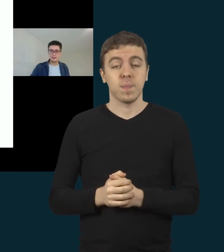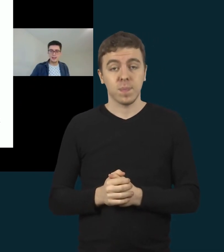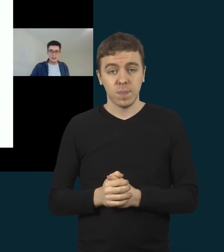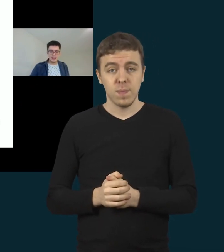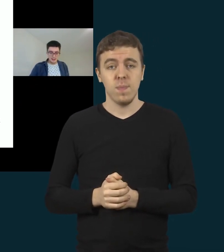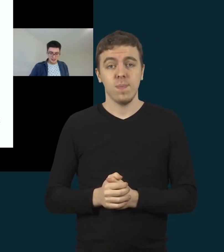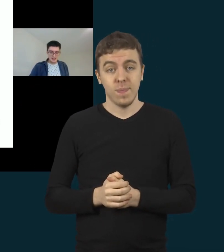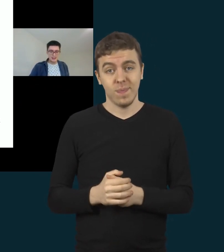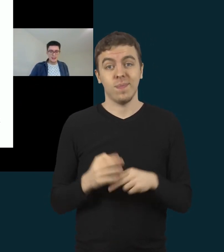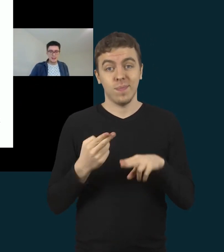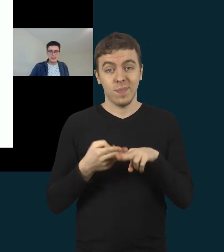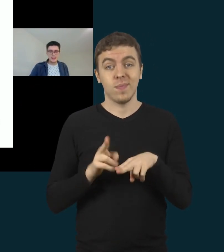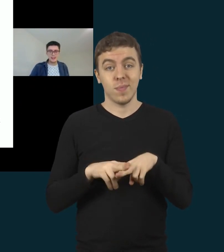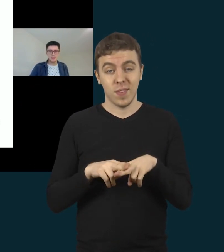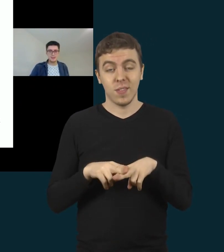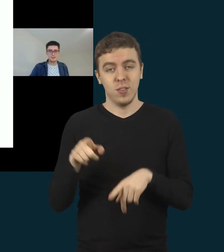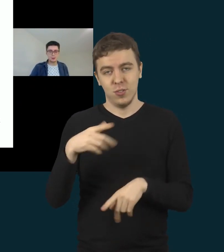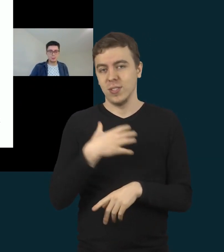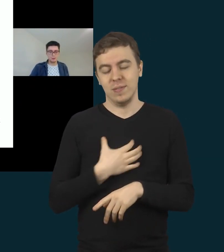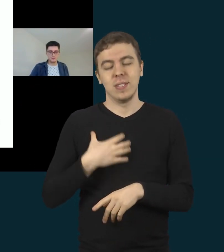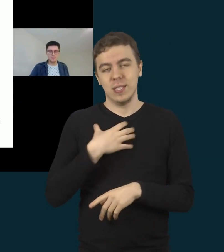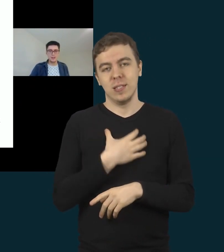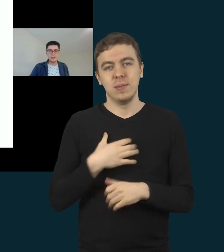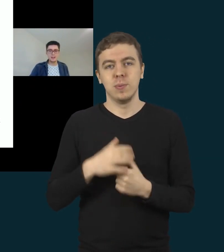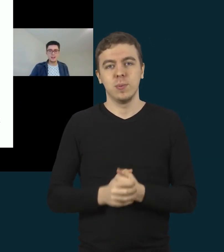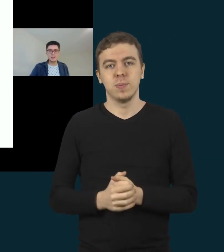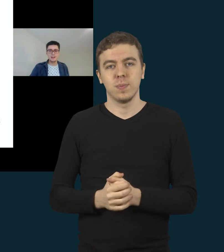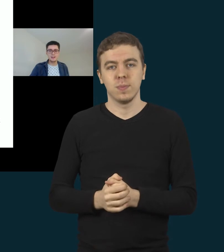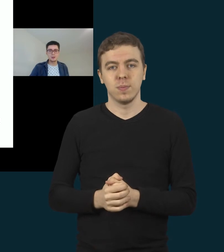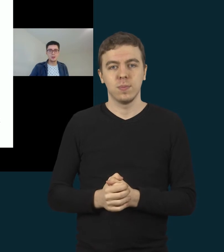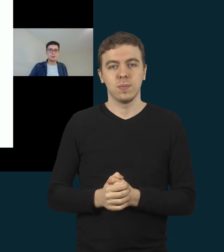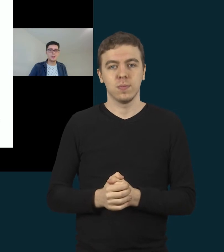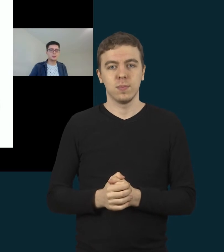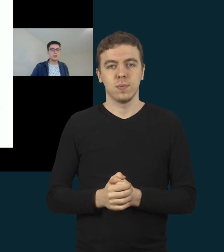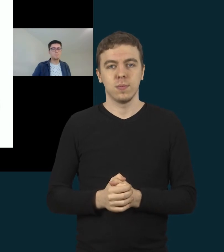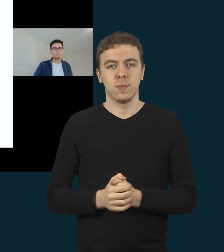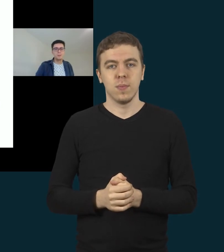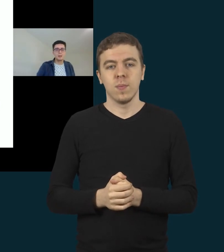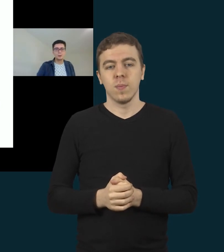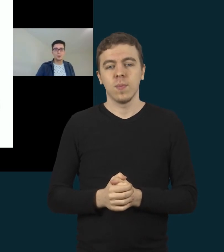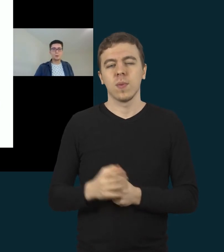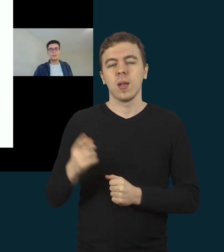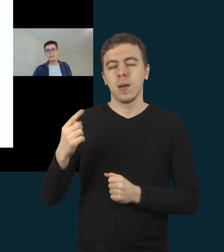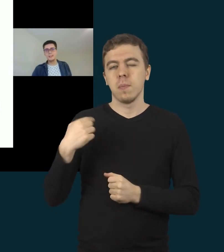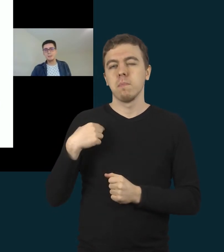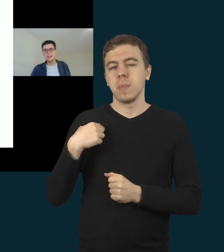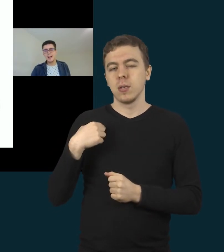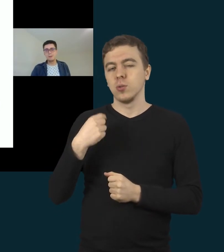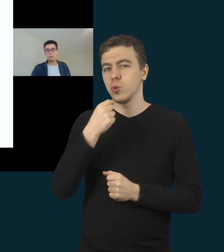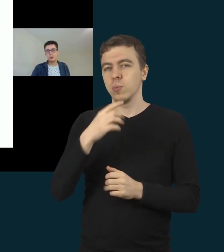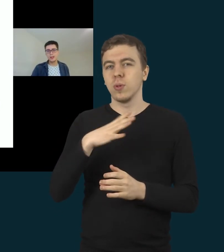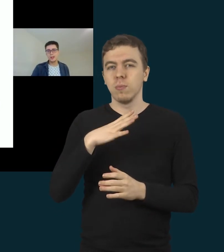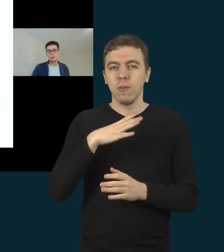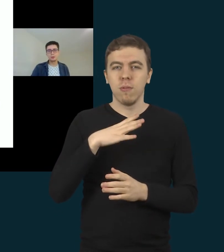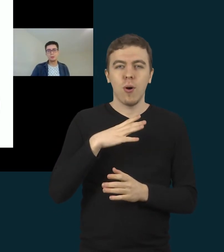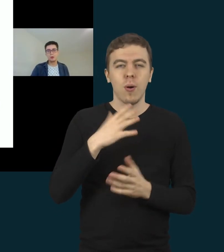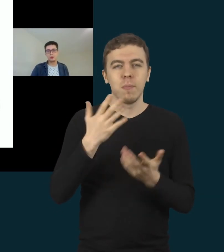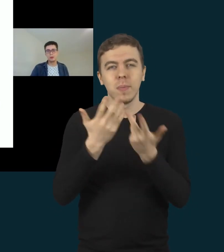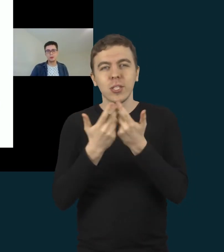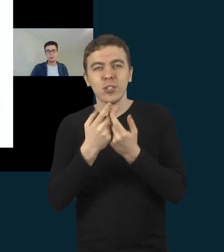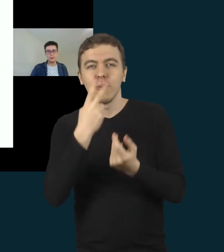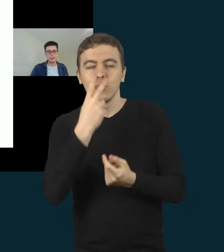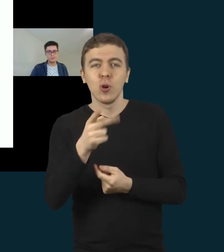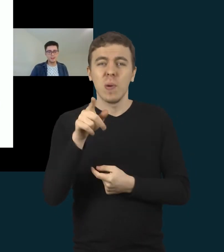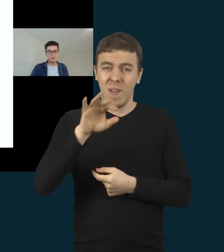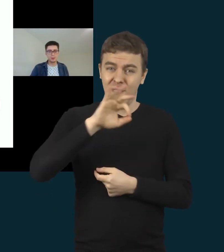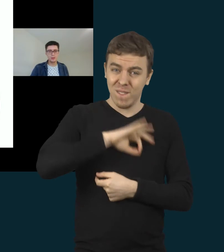labai svarbu. Ir tiesiog mes čia truputį netgi matavom, kokia yra mūsų modelio